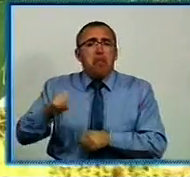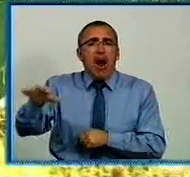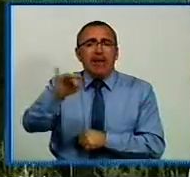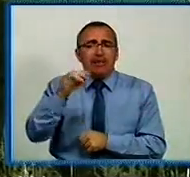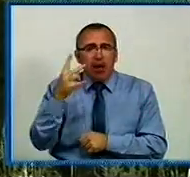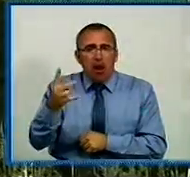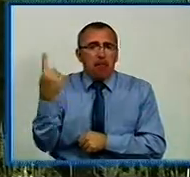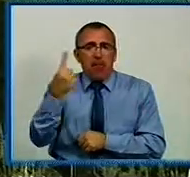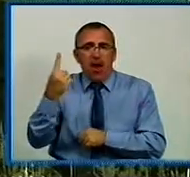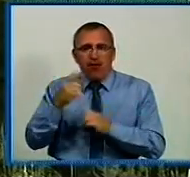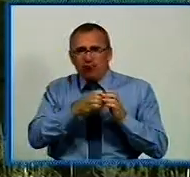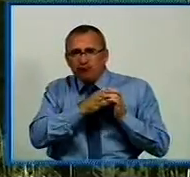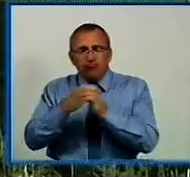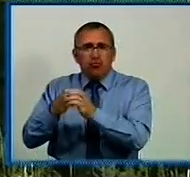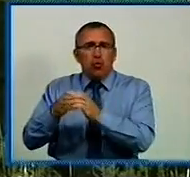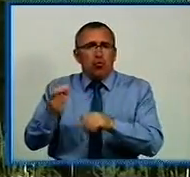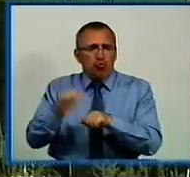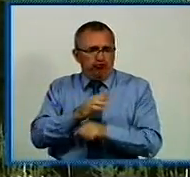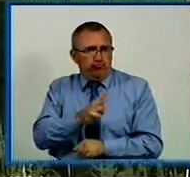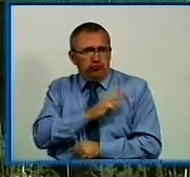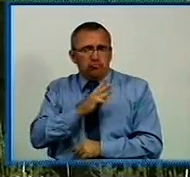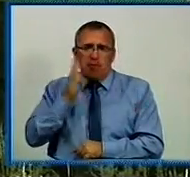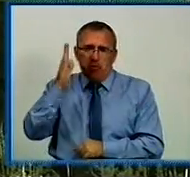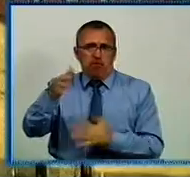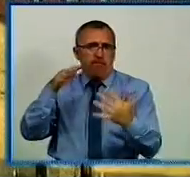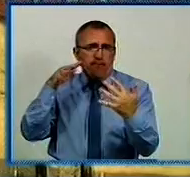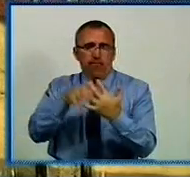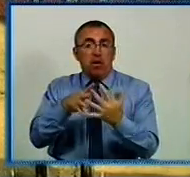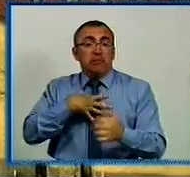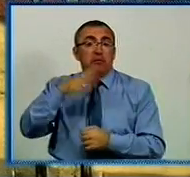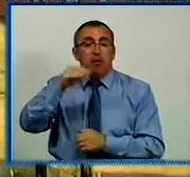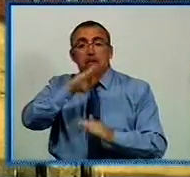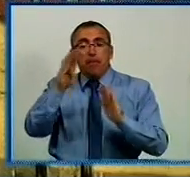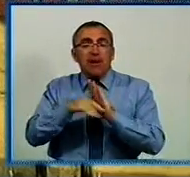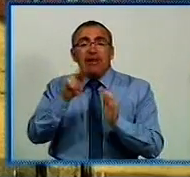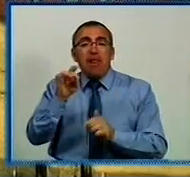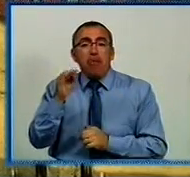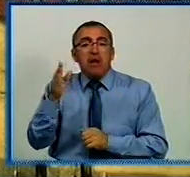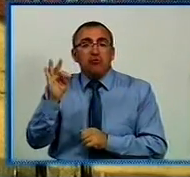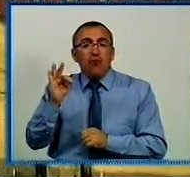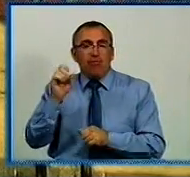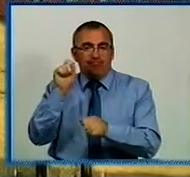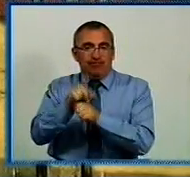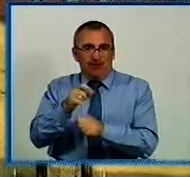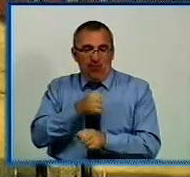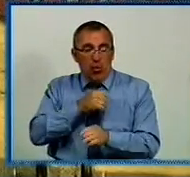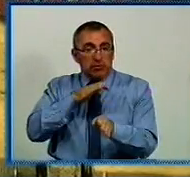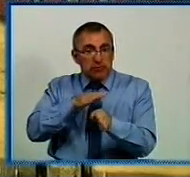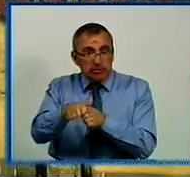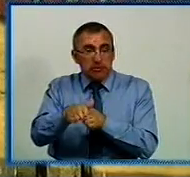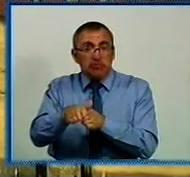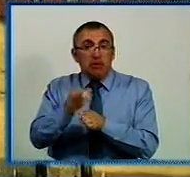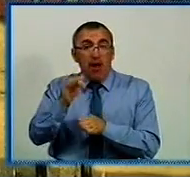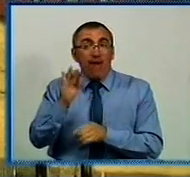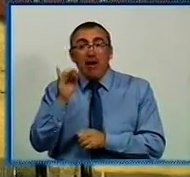час першої хвилі мобілізації добровольцем пішов на війну. Загинув під Дебальцевим при виконанні бойового завдання. Вандалів